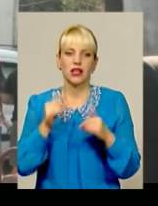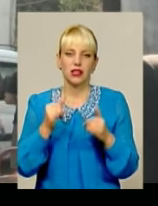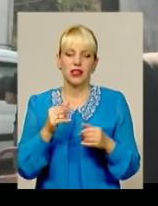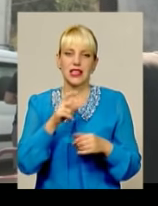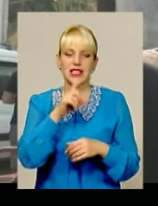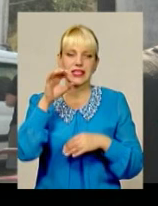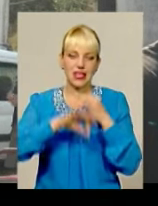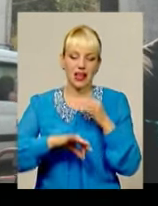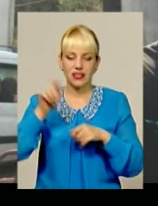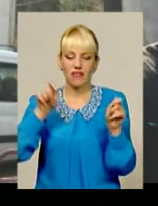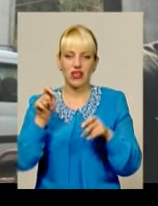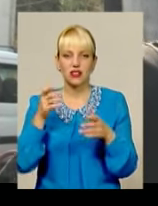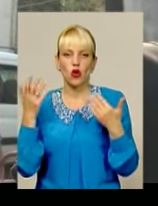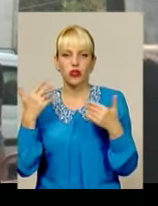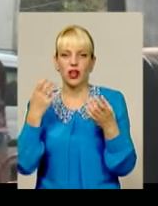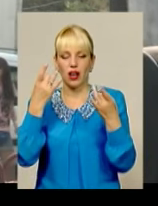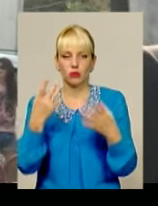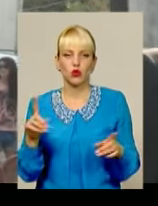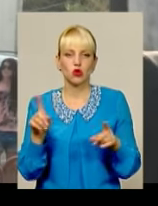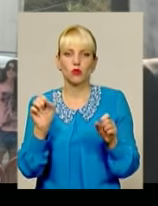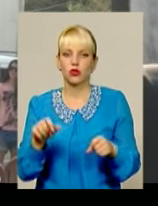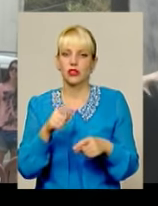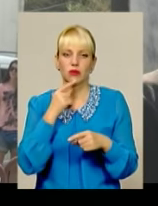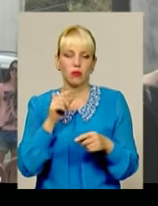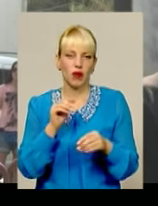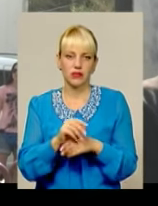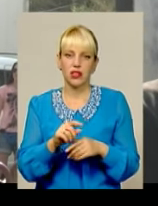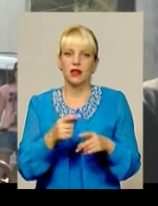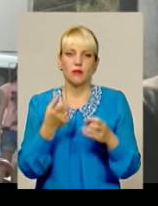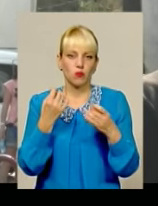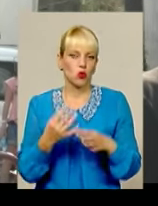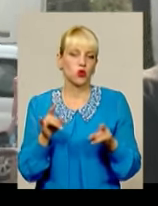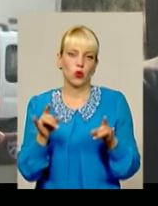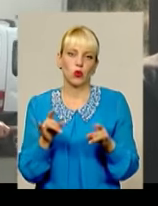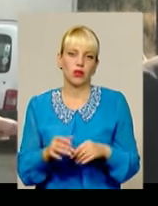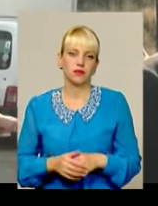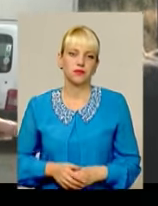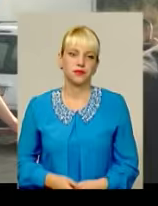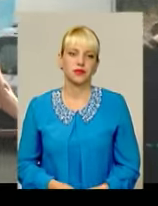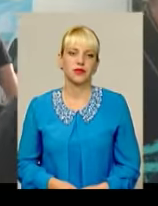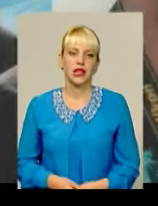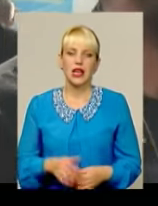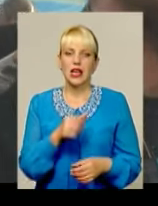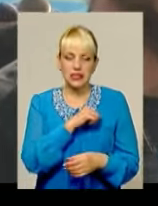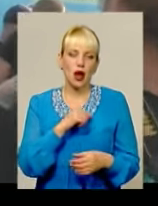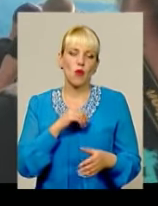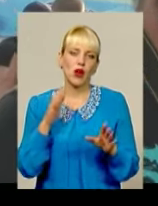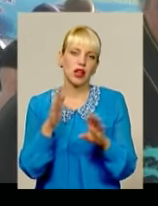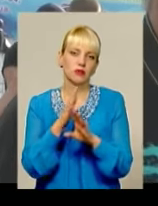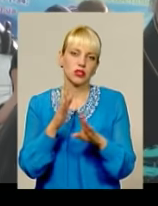віддіхає просто. Що тут ще добавить? Просто круто, ребят. Просто круто. Самою атмосферою.